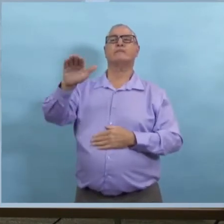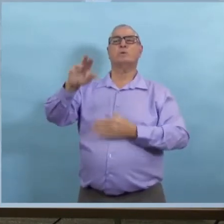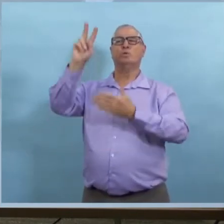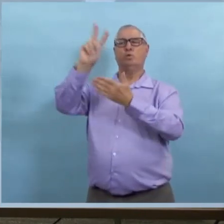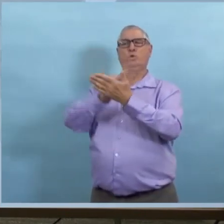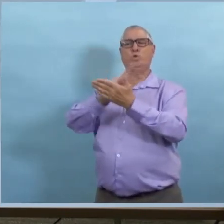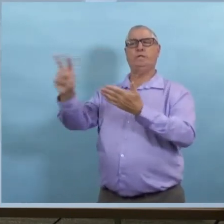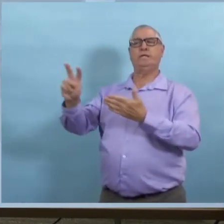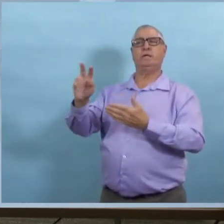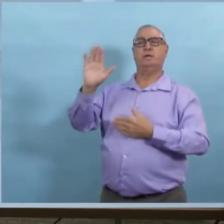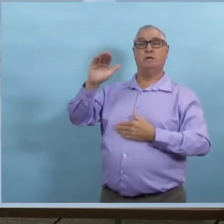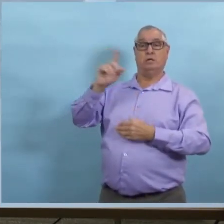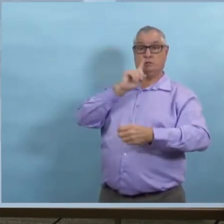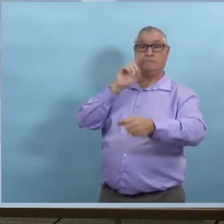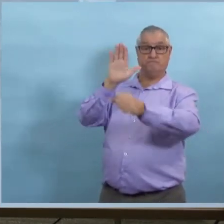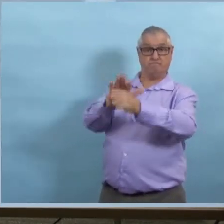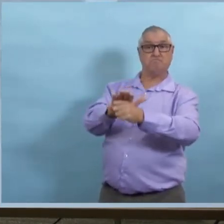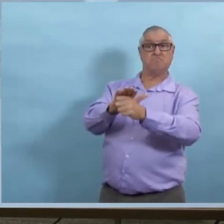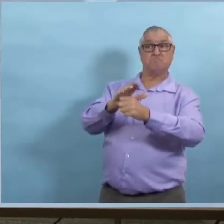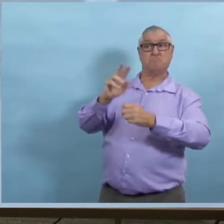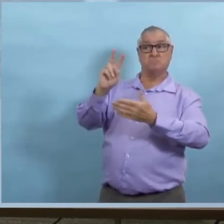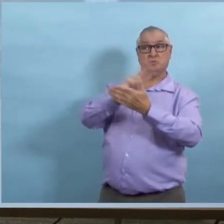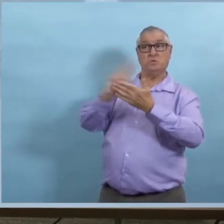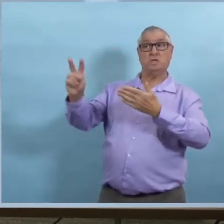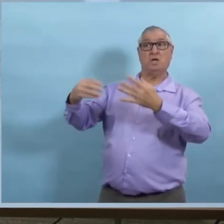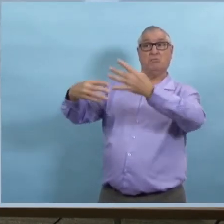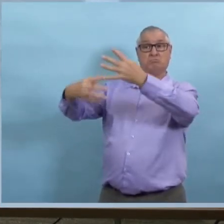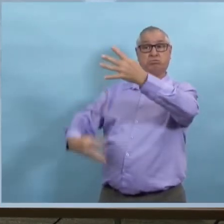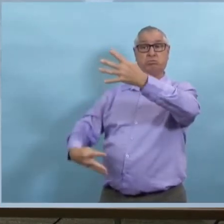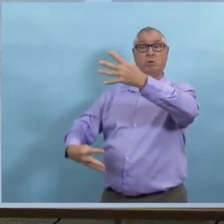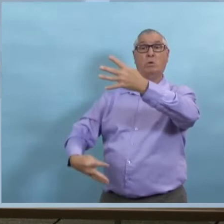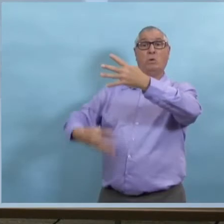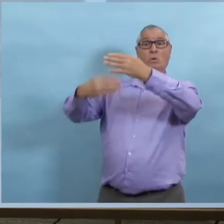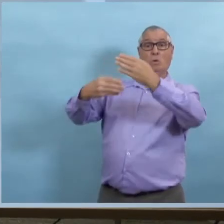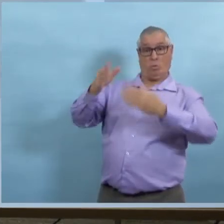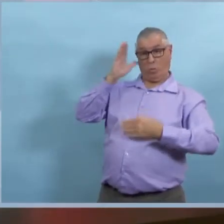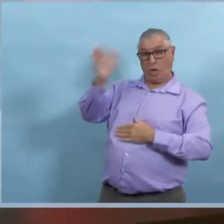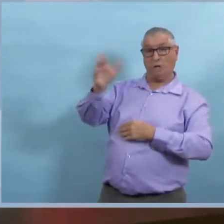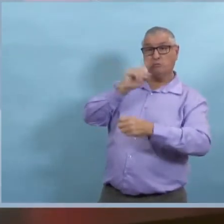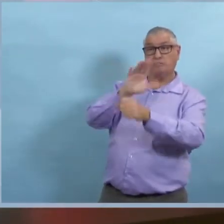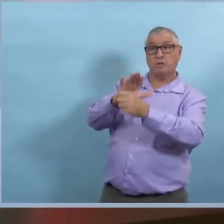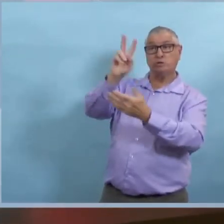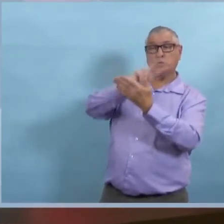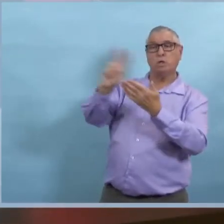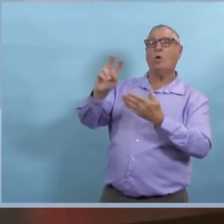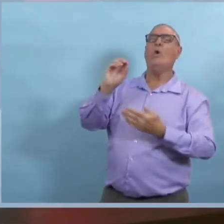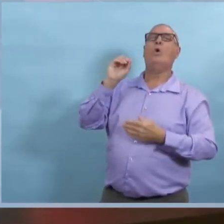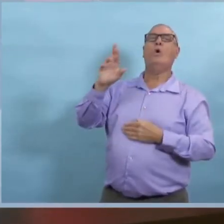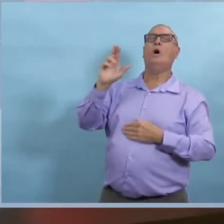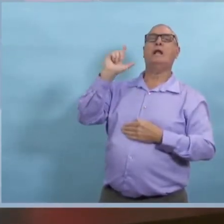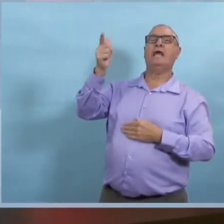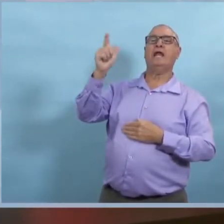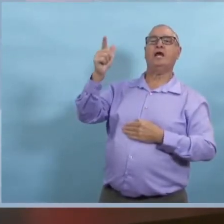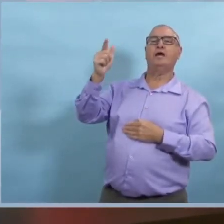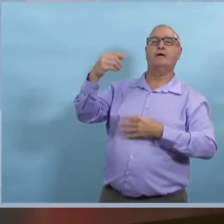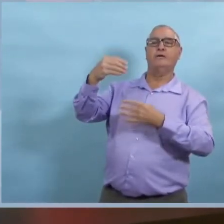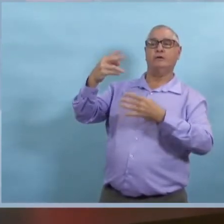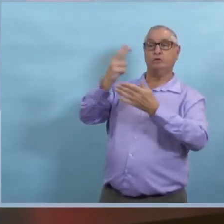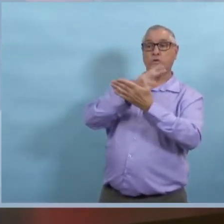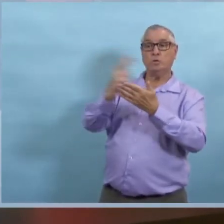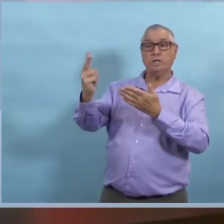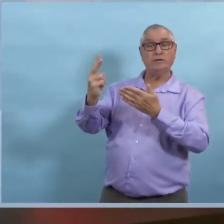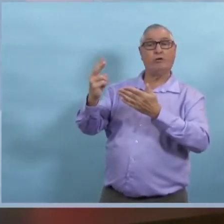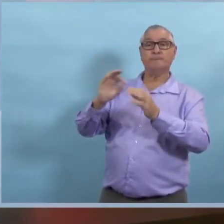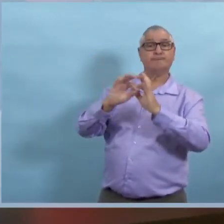Vous parlez deux semaines mais est qu'on a une garantie qu'on va revenir aux mesures actuelles ou que vous allez évaluer ça